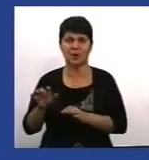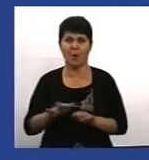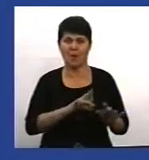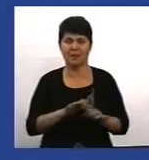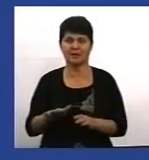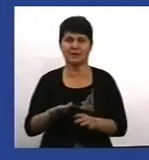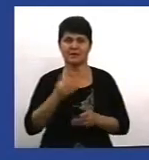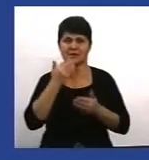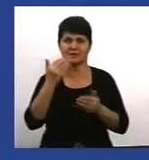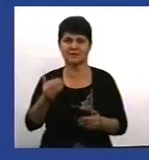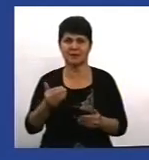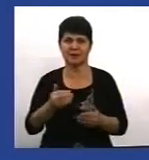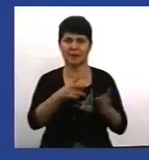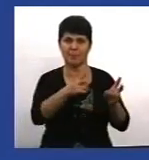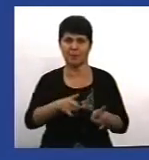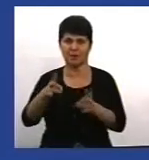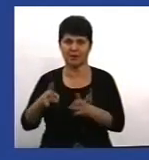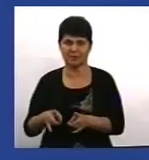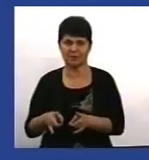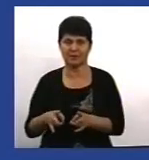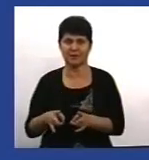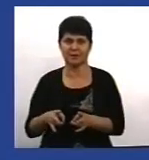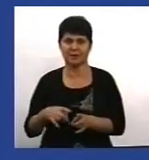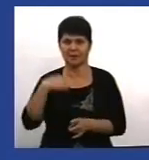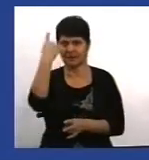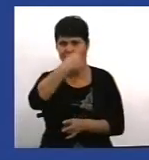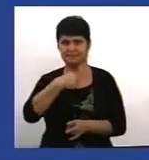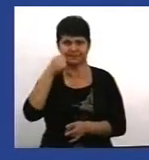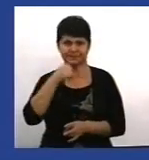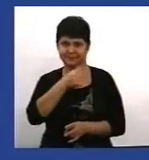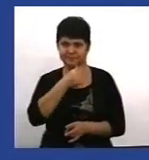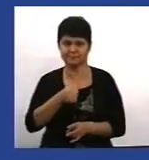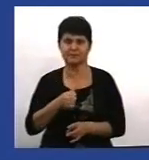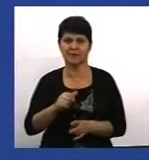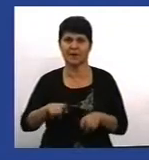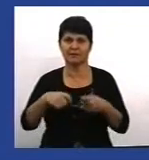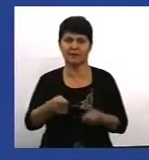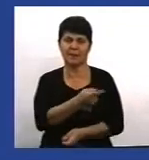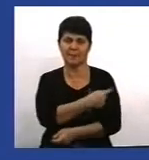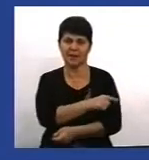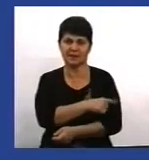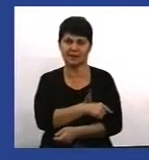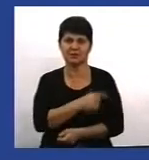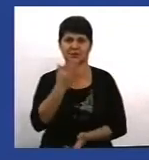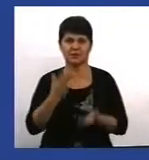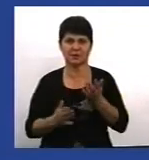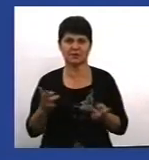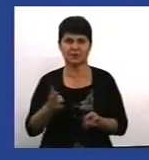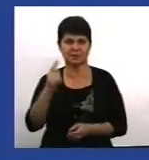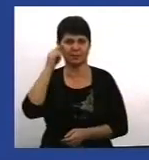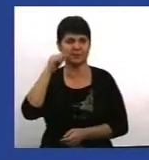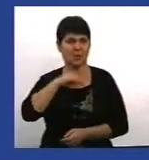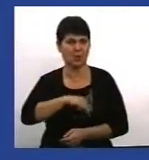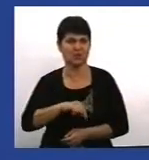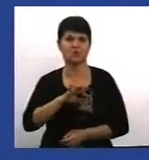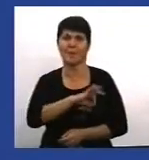потерпілих, конфіденційність, називання необхідної медичної, якщо потрібно психологічної і правової допомоги. А загалом,